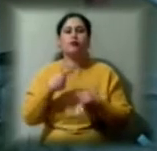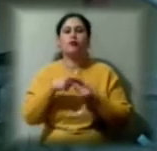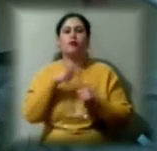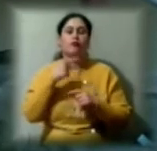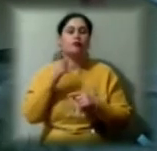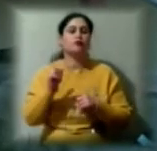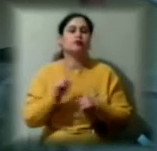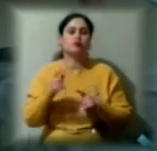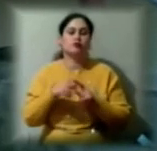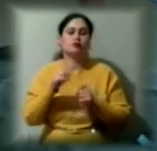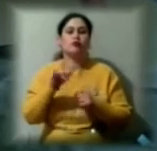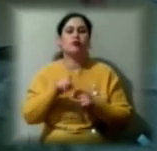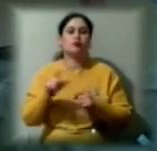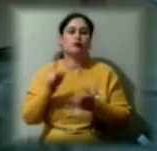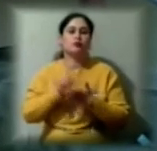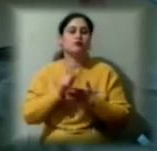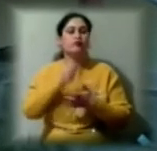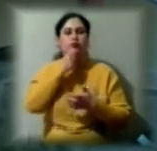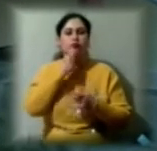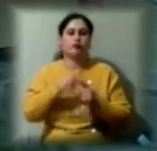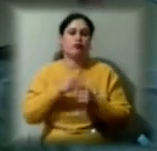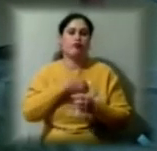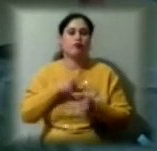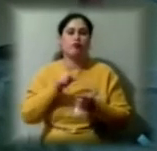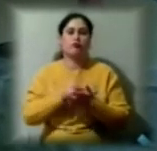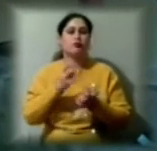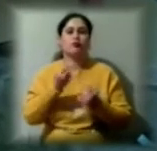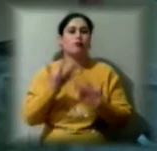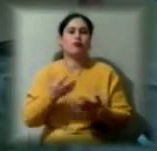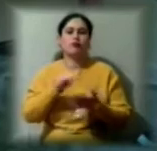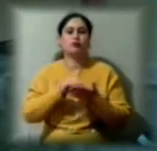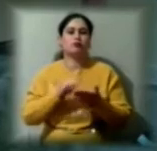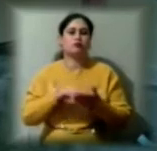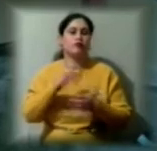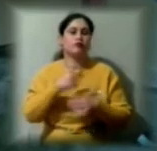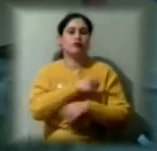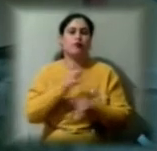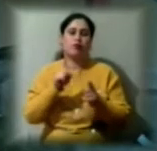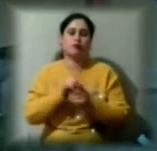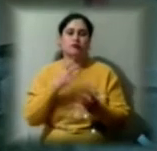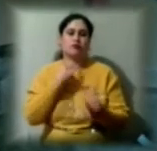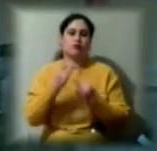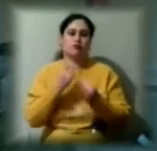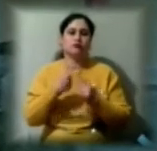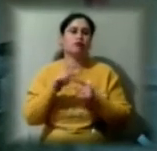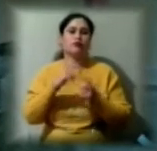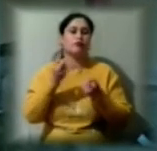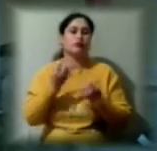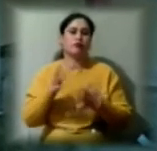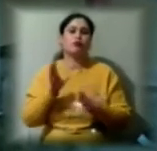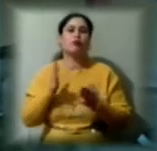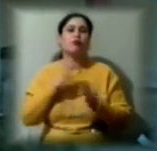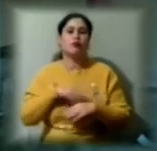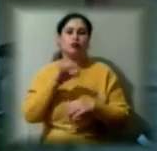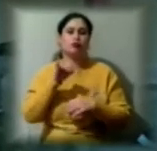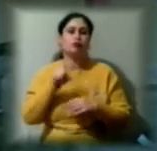людей пенсійного віку важливим є не просто рецепт від лікаря, а спілкування. Просто, щоб вони не падали духом. Для наших